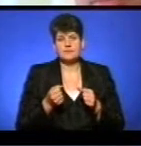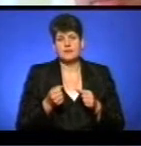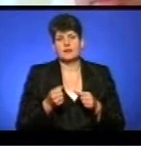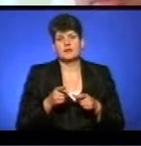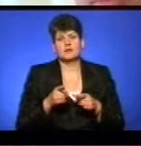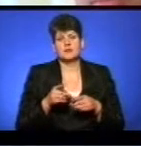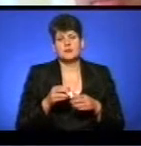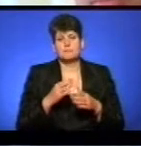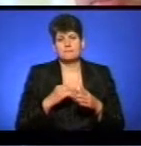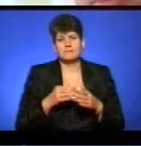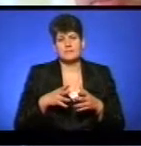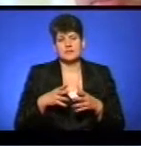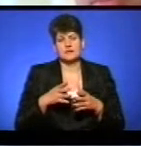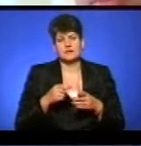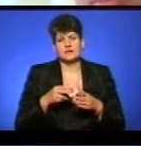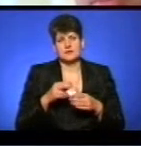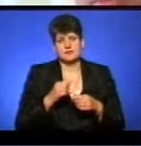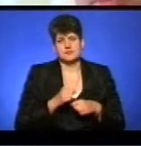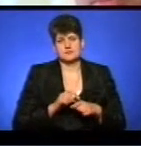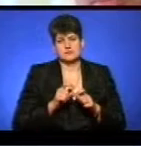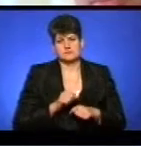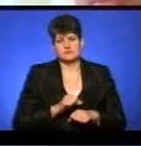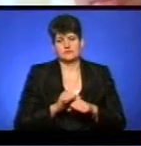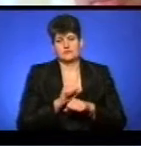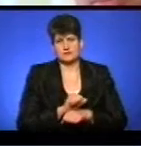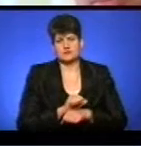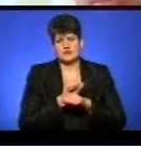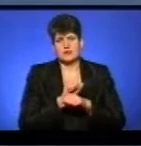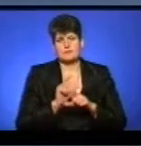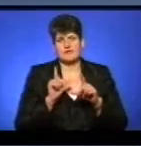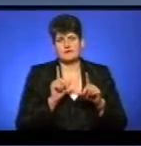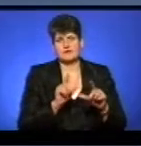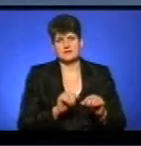які не повністю обґрунтували свою думку щодо підвищення тарифів.